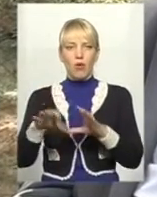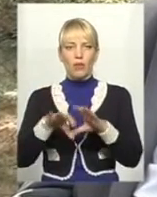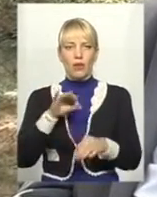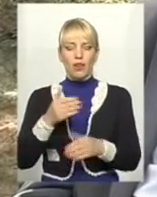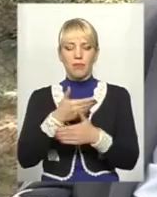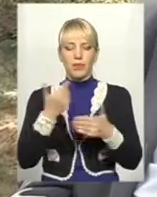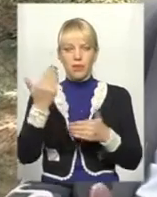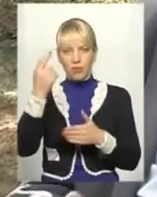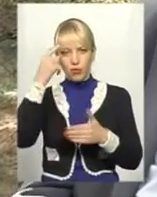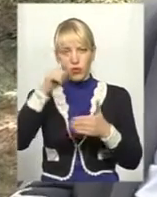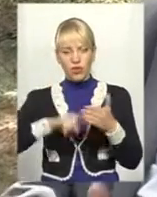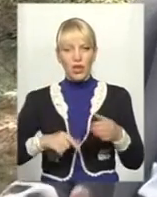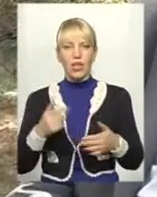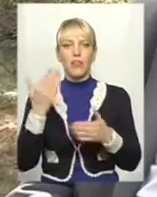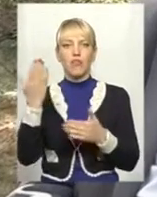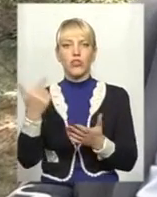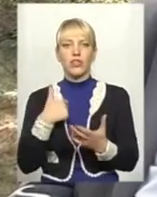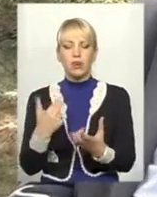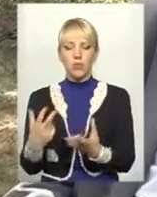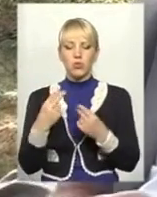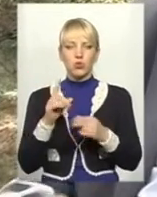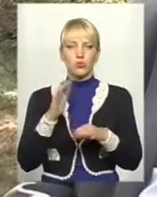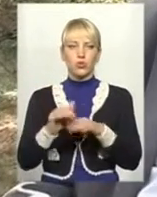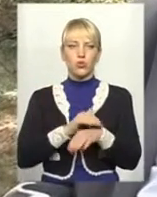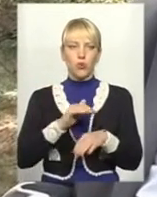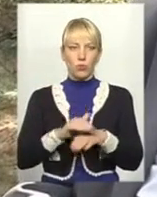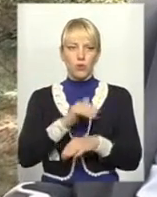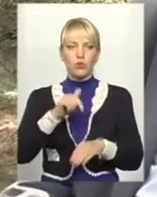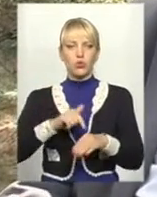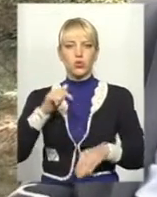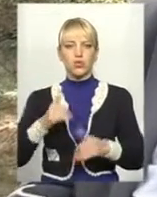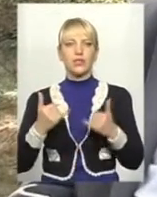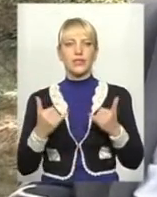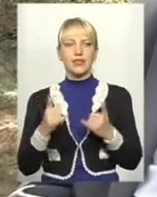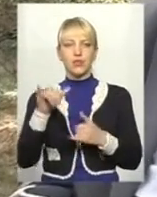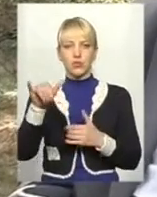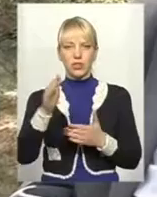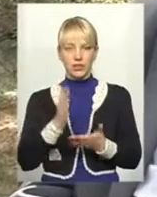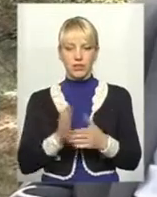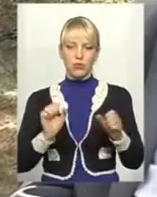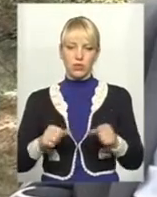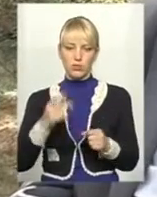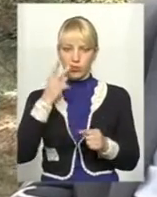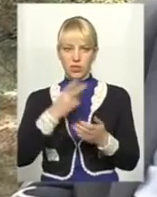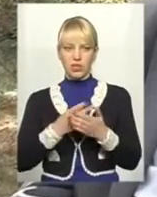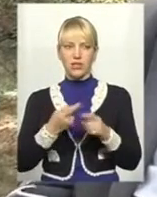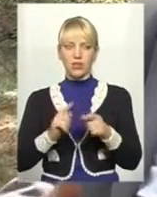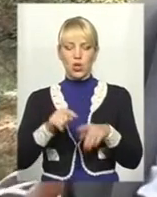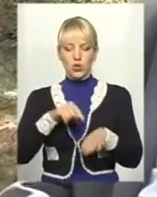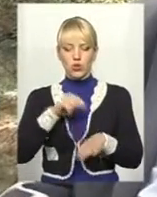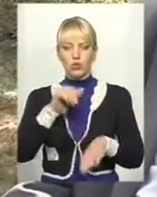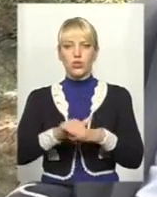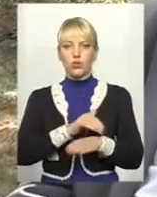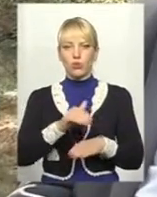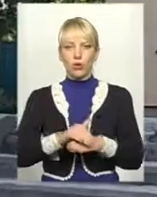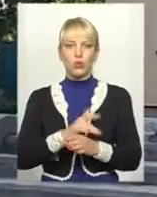Вони нам обіцяли, що ми будуть добрими, чуйними. Зараз в них є можливість показати цю чуйність, доберту